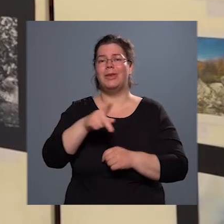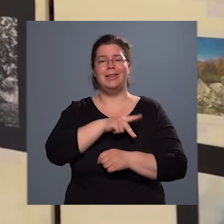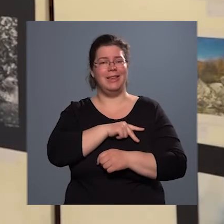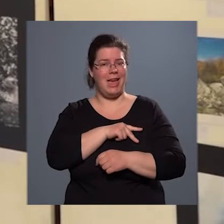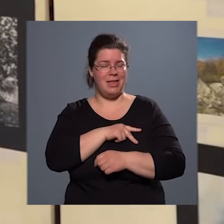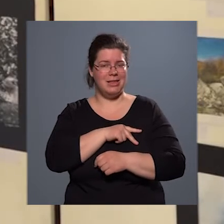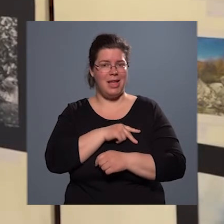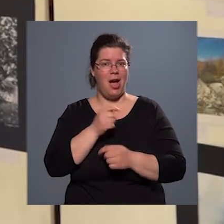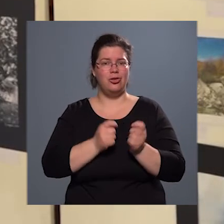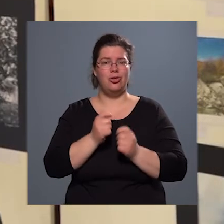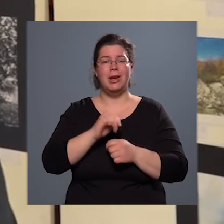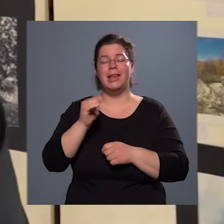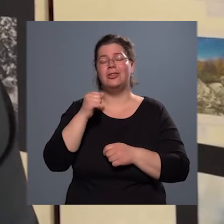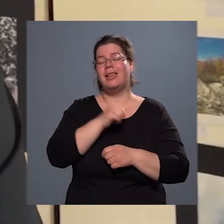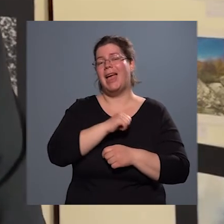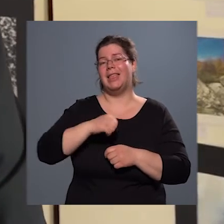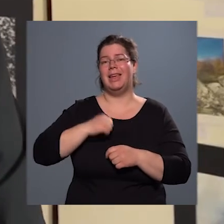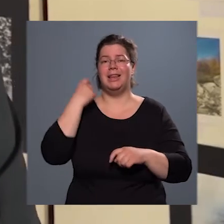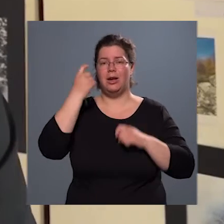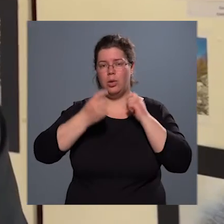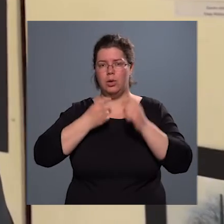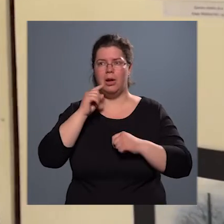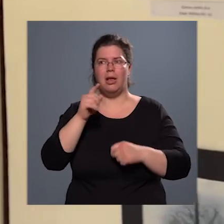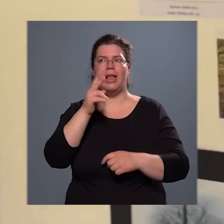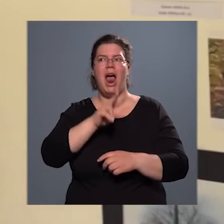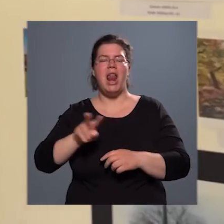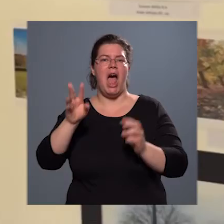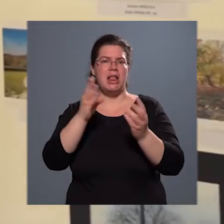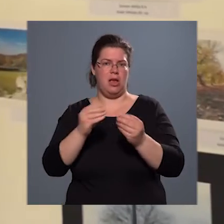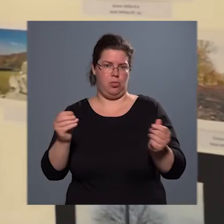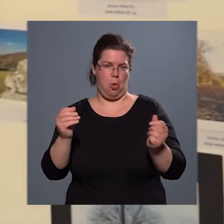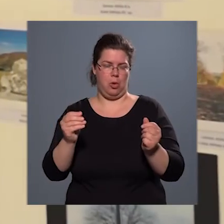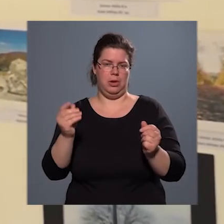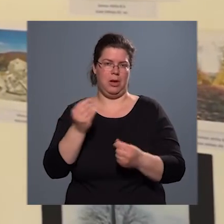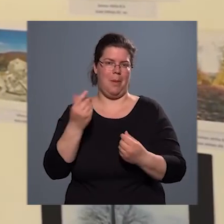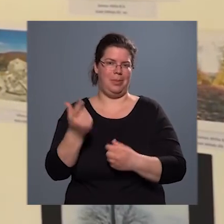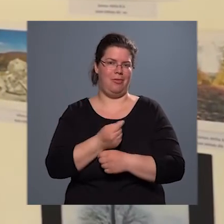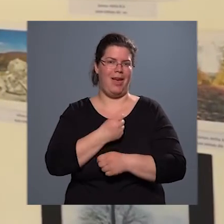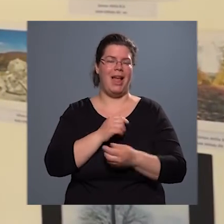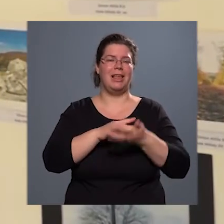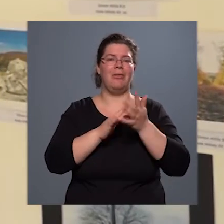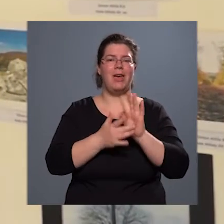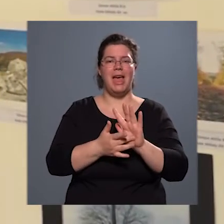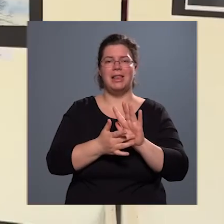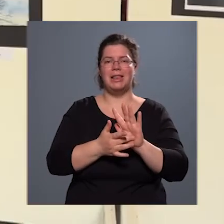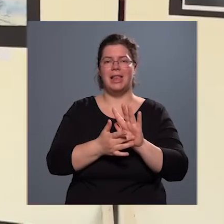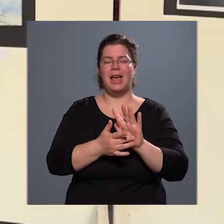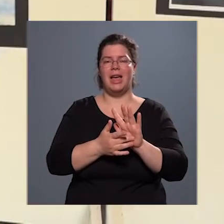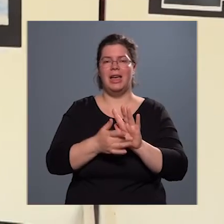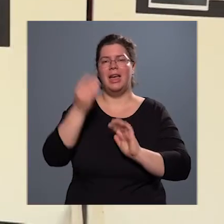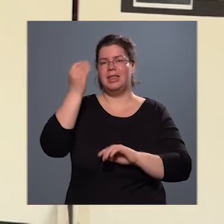és az egyéni gondolkodást, és azt a látásmódot, amivel kifejezt a kiák a